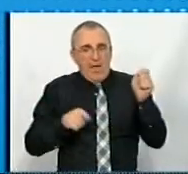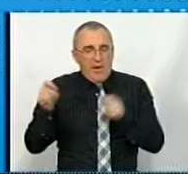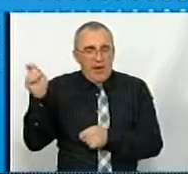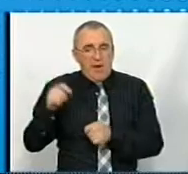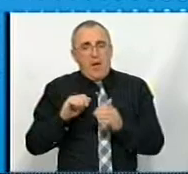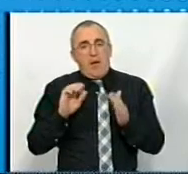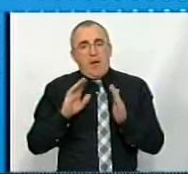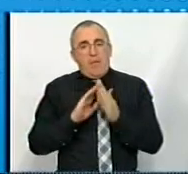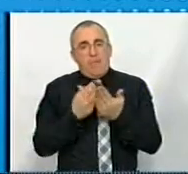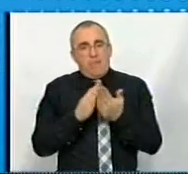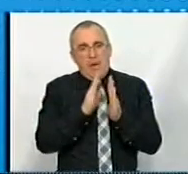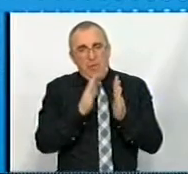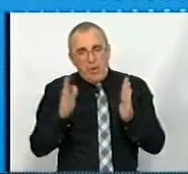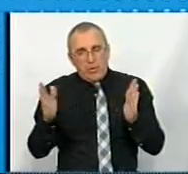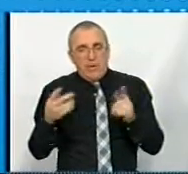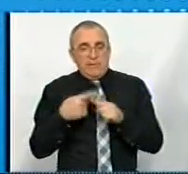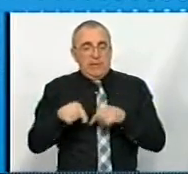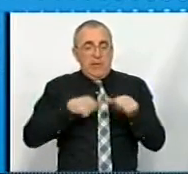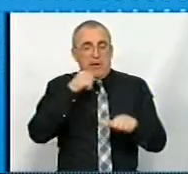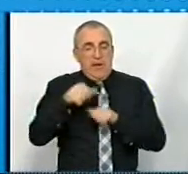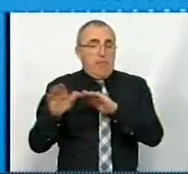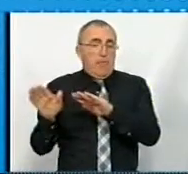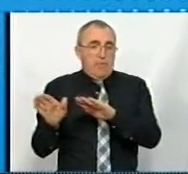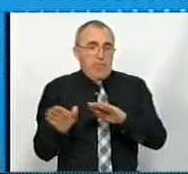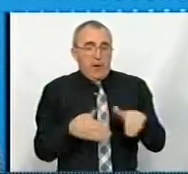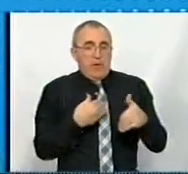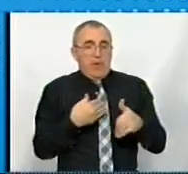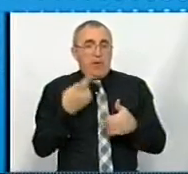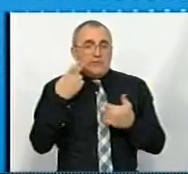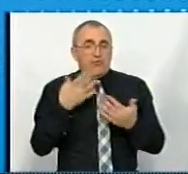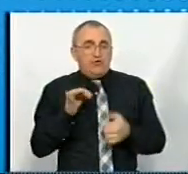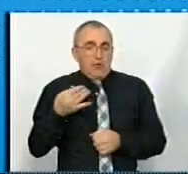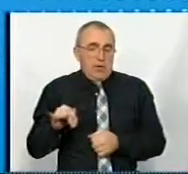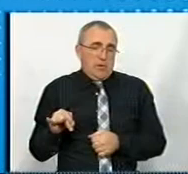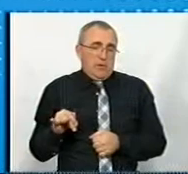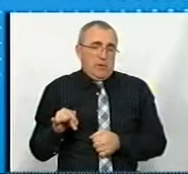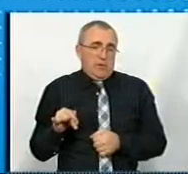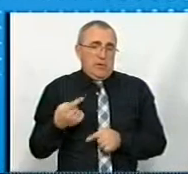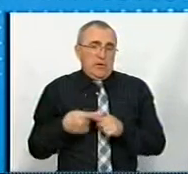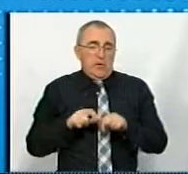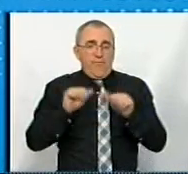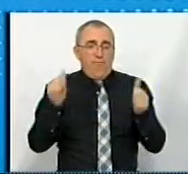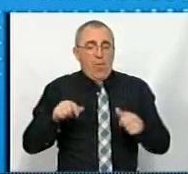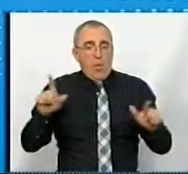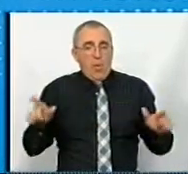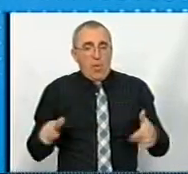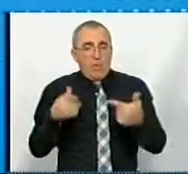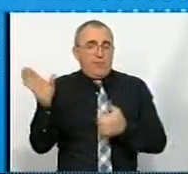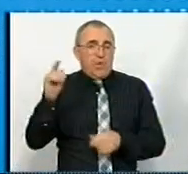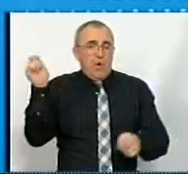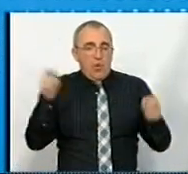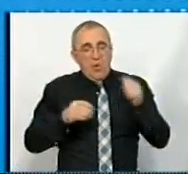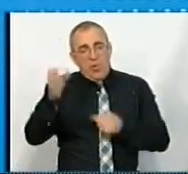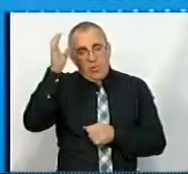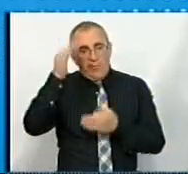бібліотеку, ну, цей рік прийшов зазвичай в такому форматі онлайн, всіх конференцій